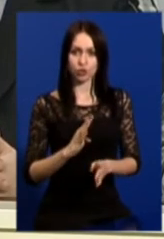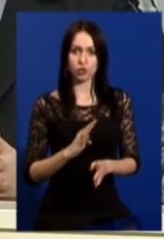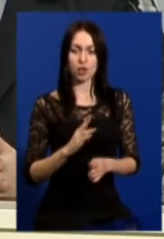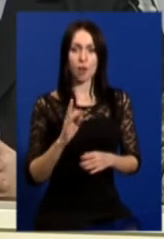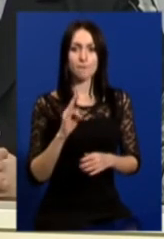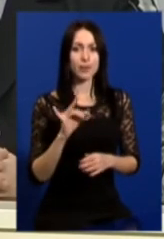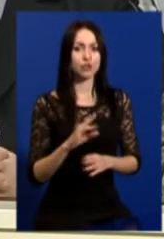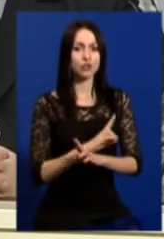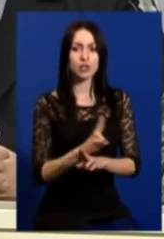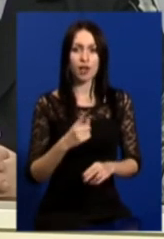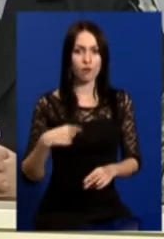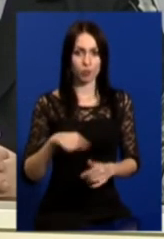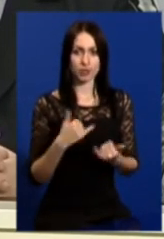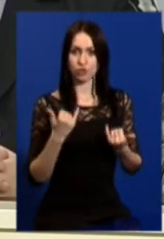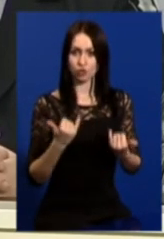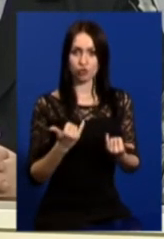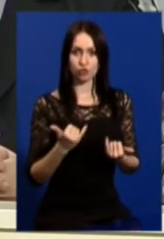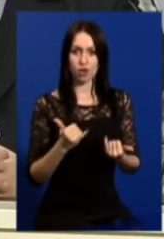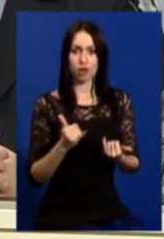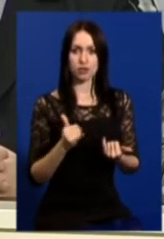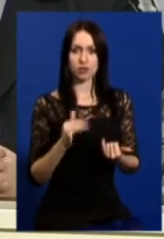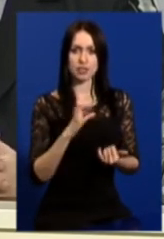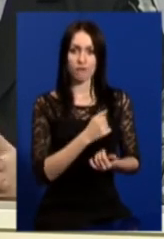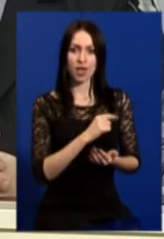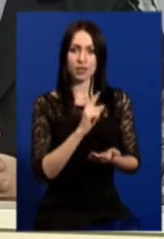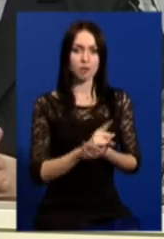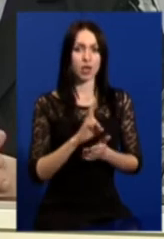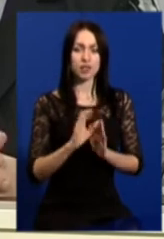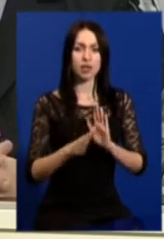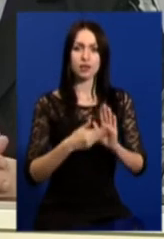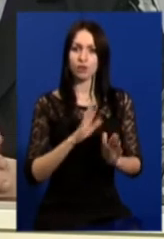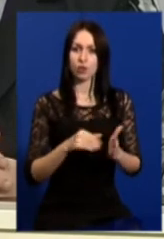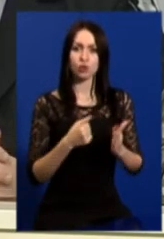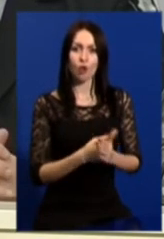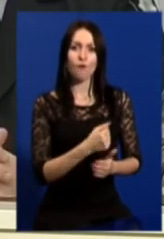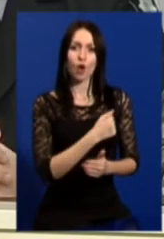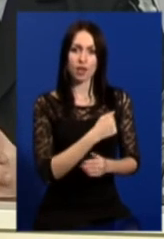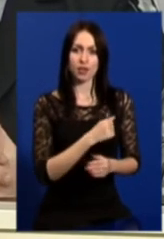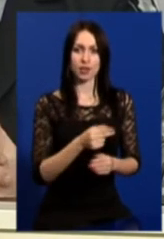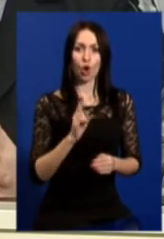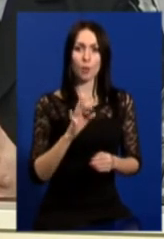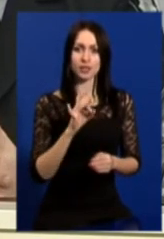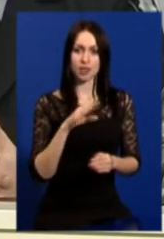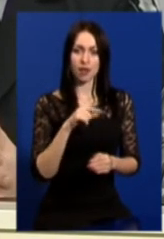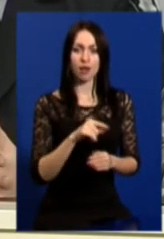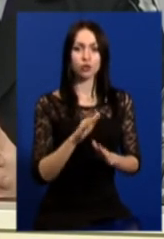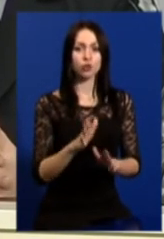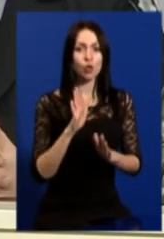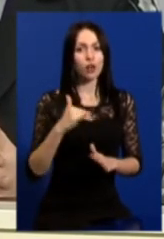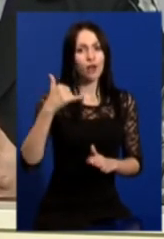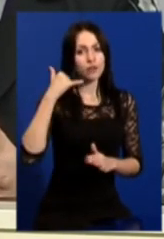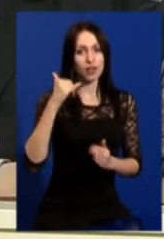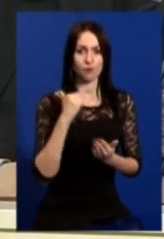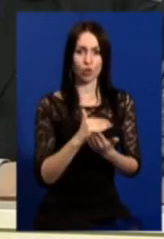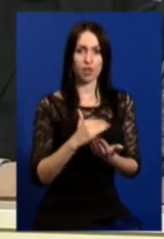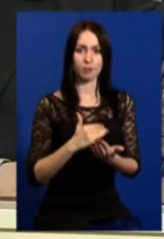Практично нікого ми зараз не з військовозобов'язаних не викликаємо до військових комісаріатів, виключно в телефонному